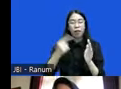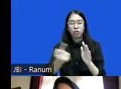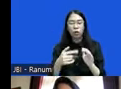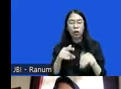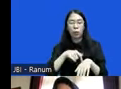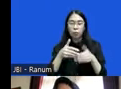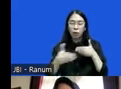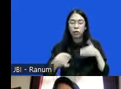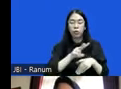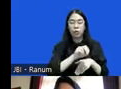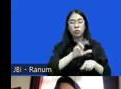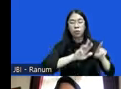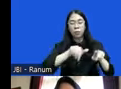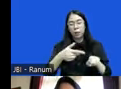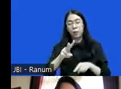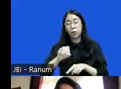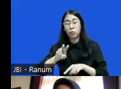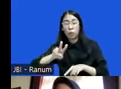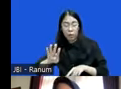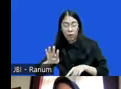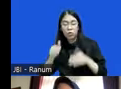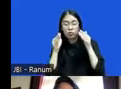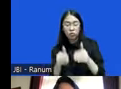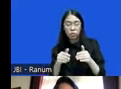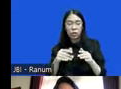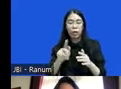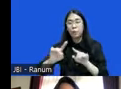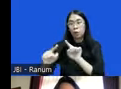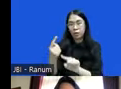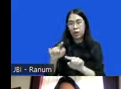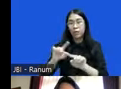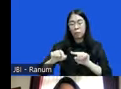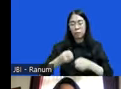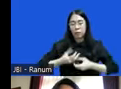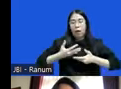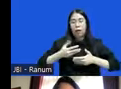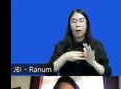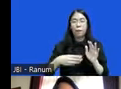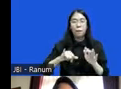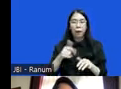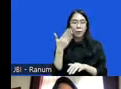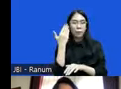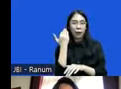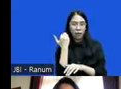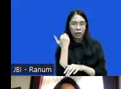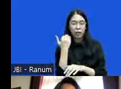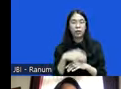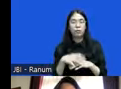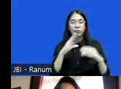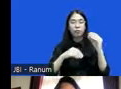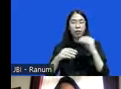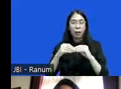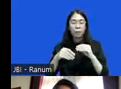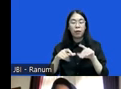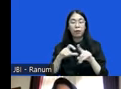2024 apalagi dalam prolegnas prioritas gitu ya tapi tiba-tiba di bulan Mei kemarin di rapat paripurna DPR